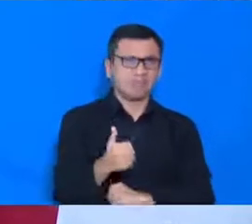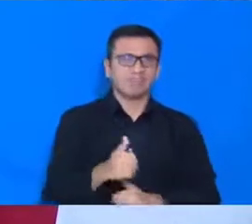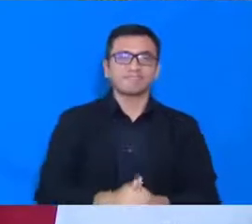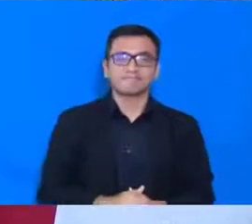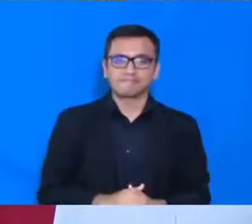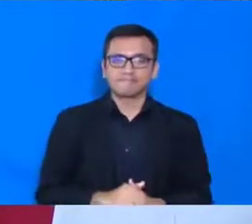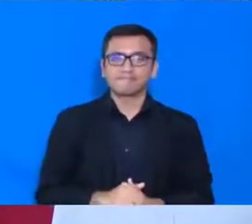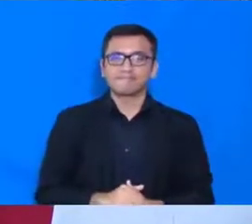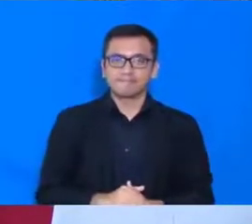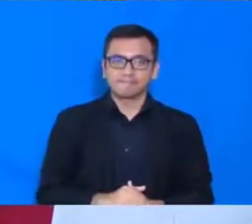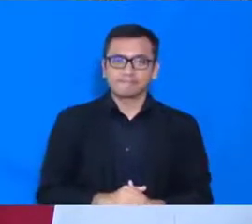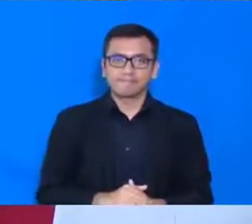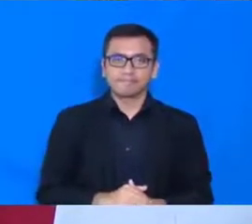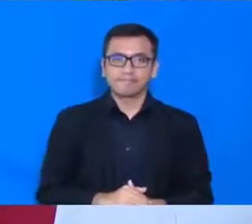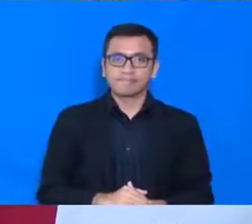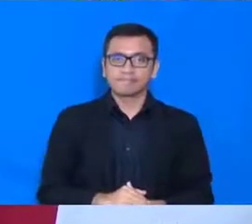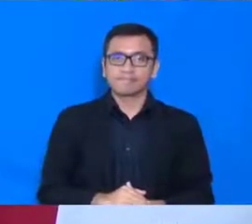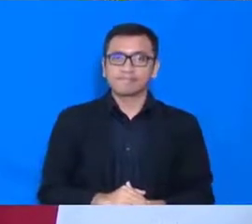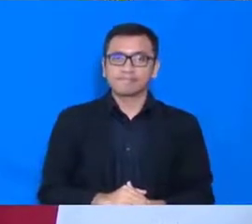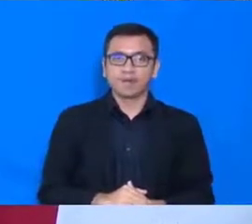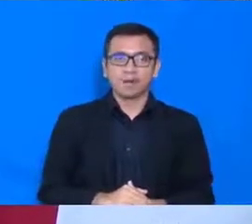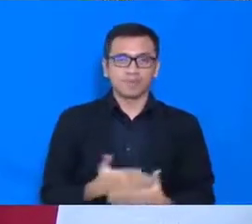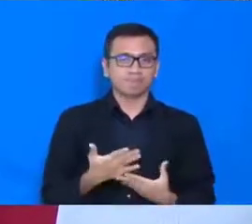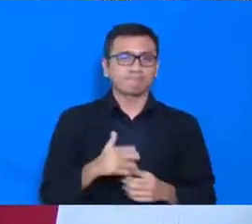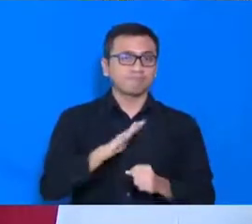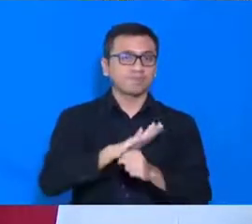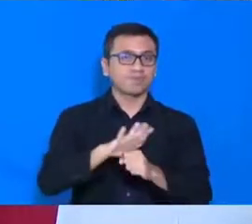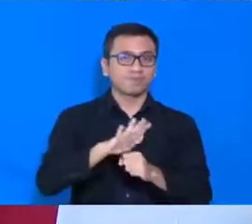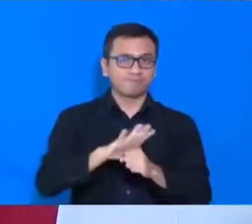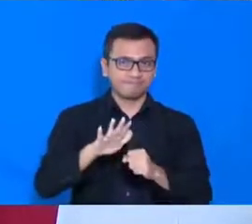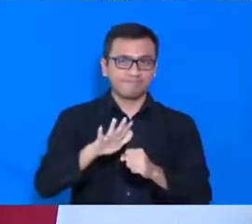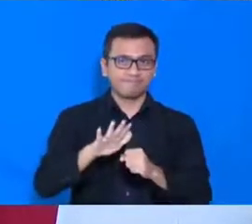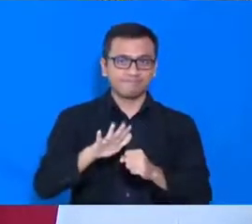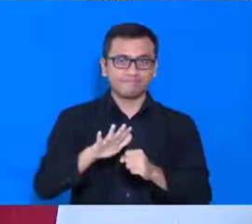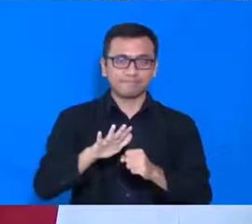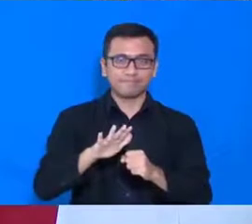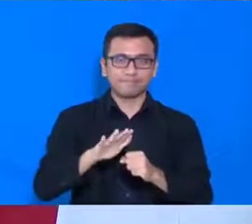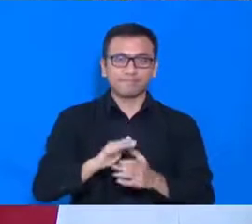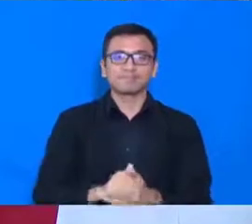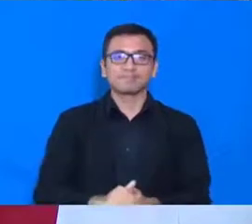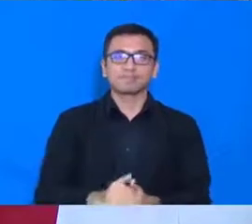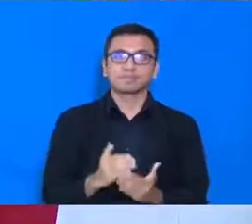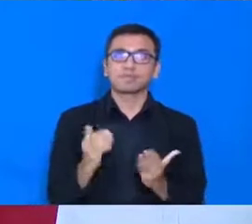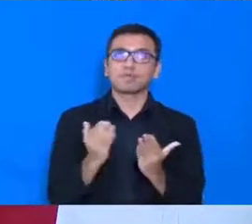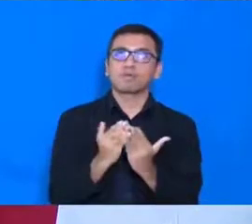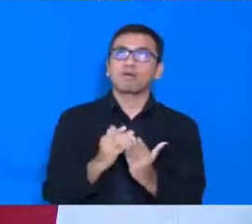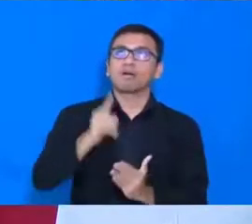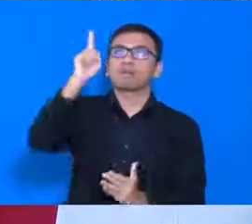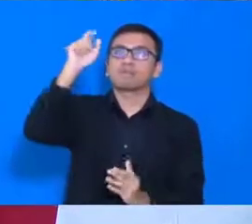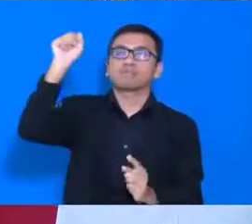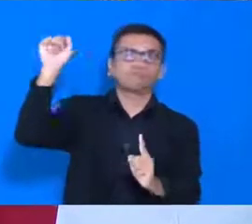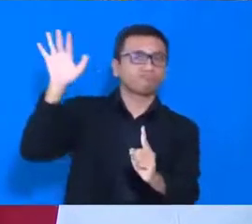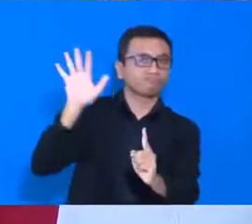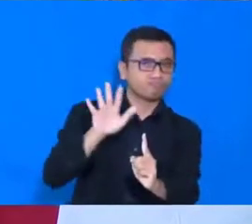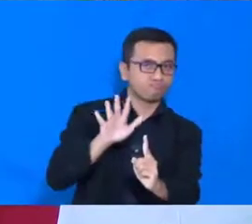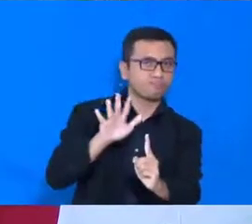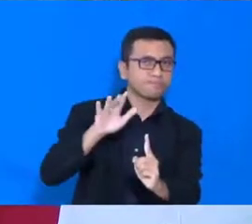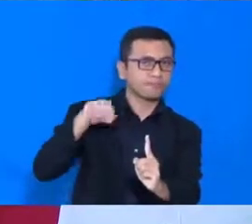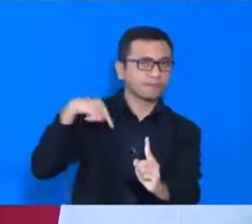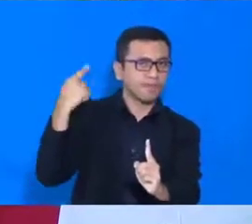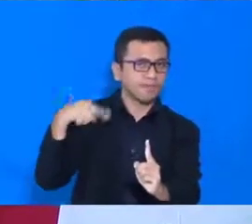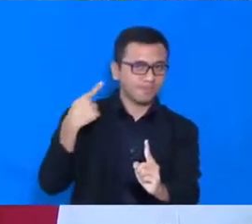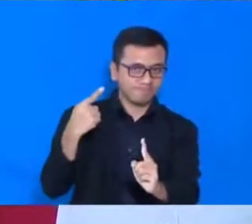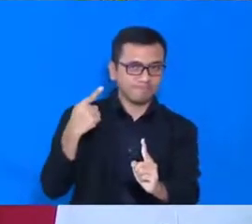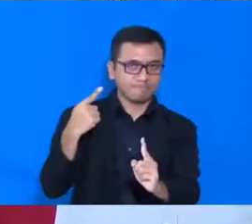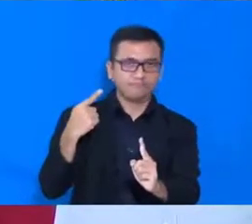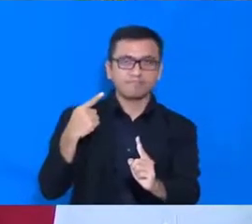Demikianlah, hal yang saya, sampaikan, semoga, Tuhan selalu bersama kita, dan Tuhan membegati